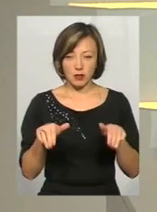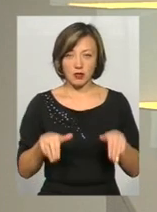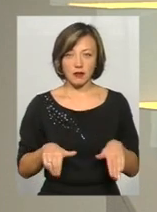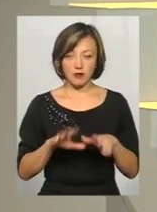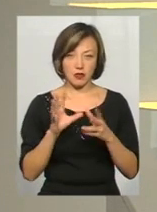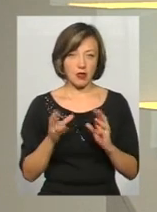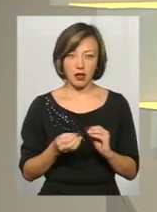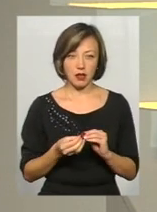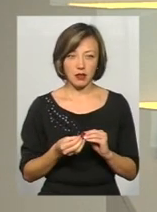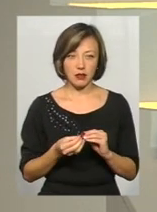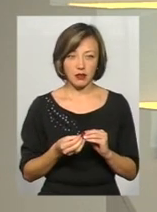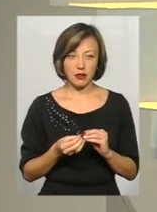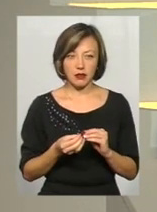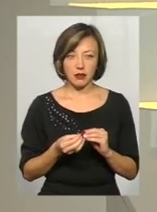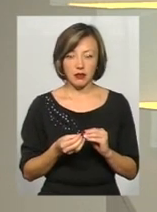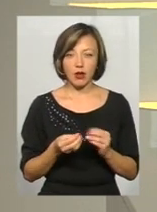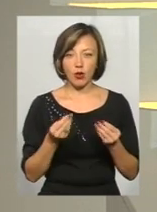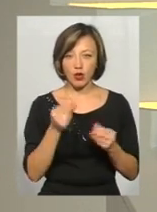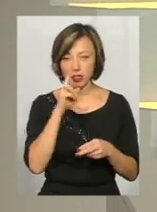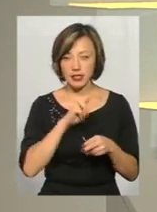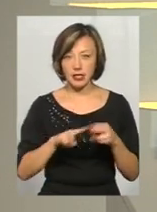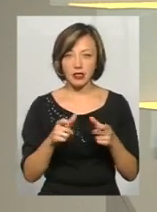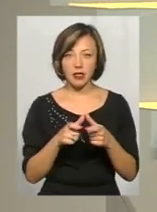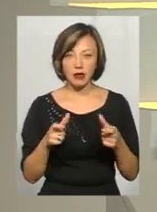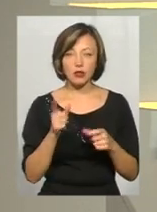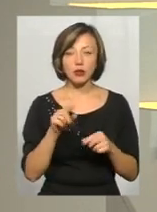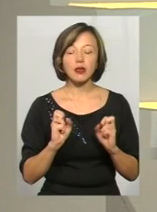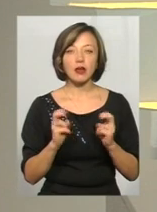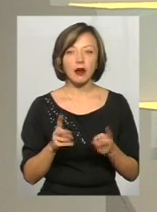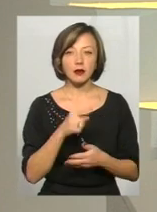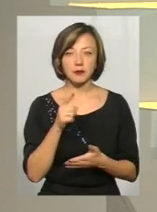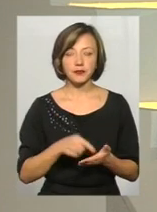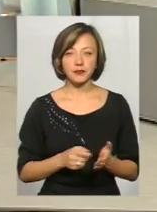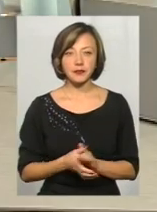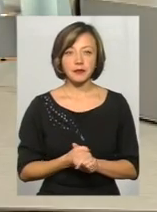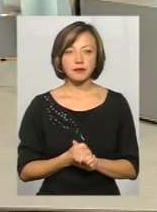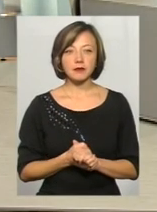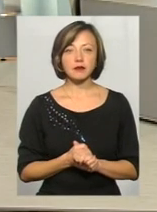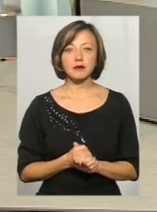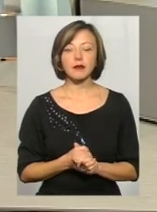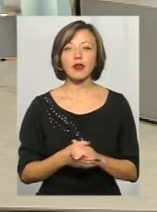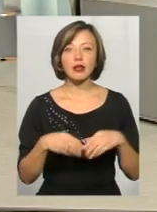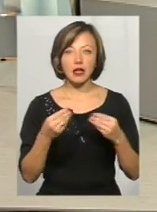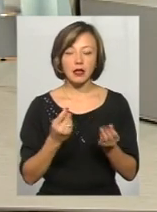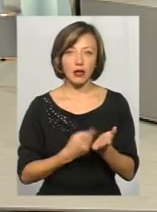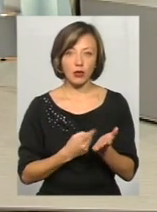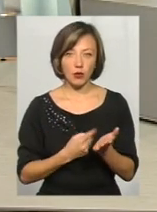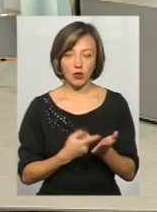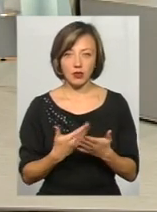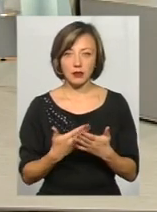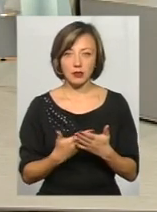гроші зникли з картки. Тоді як? Ну, от вона може надати докази, до прикладу.